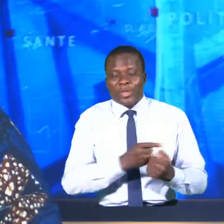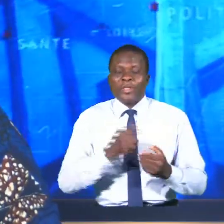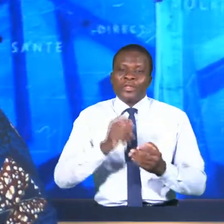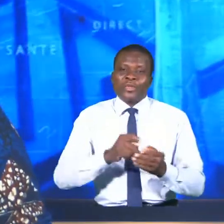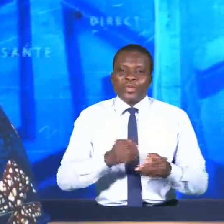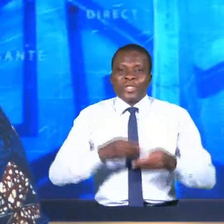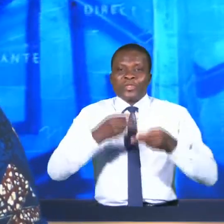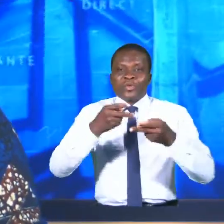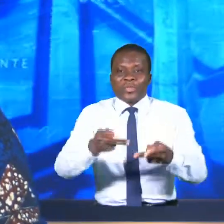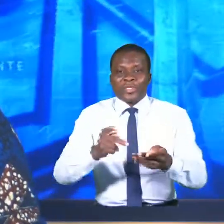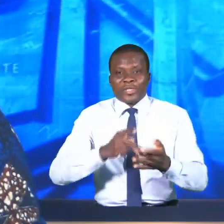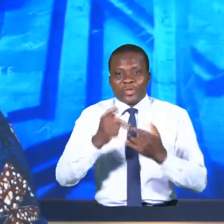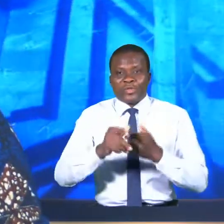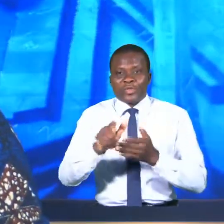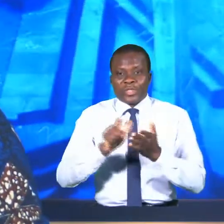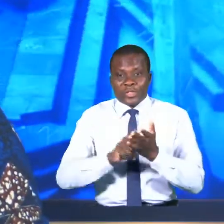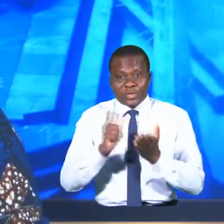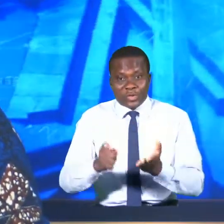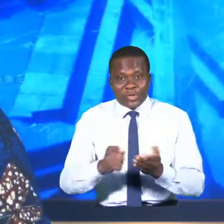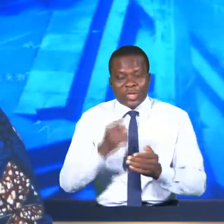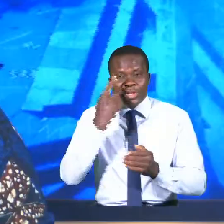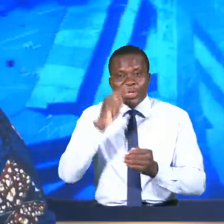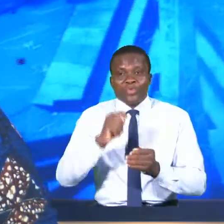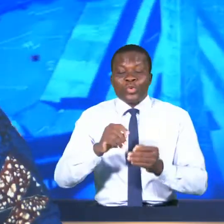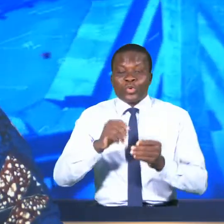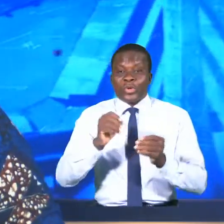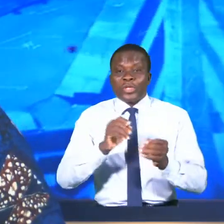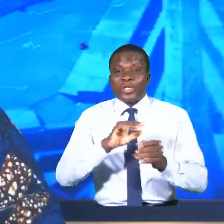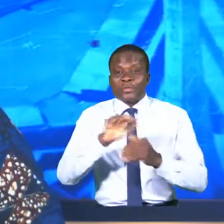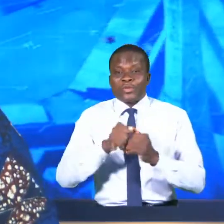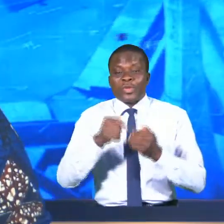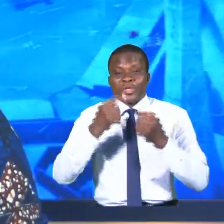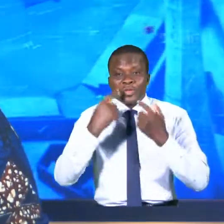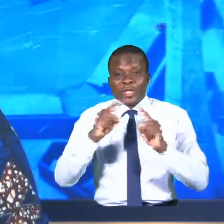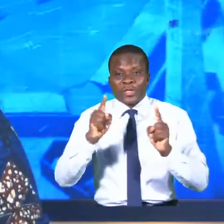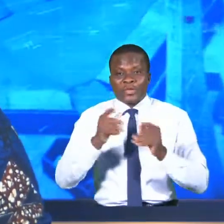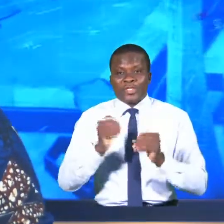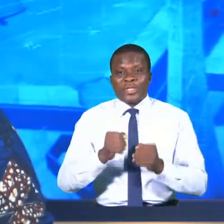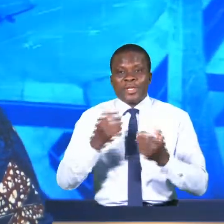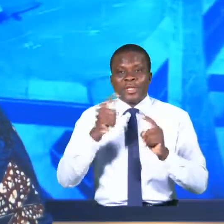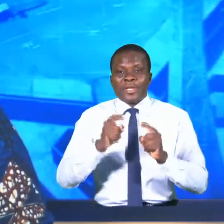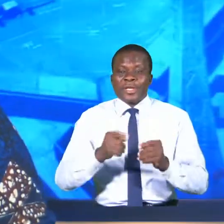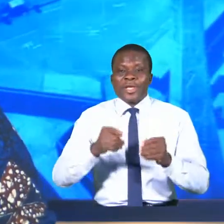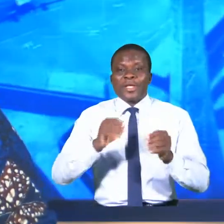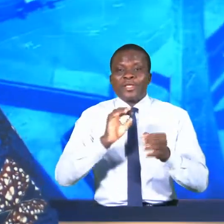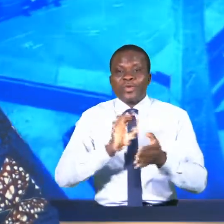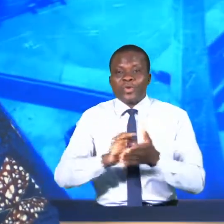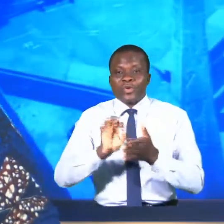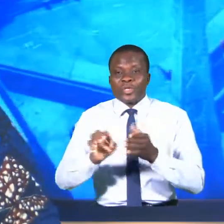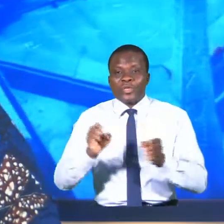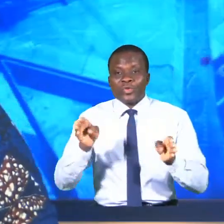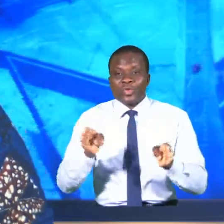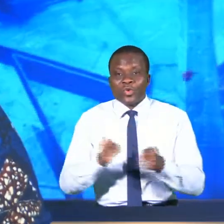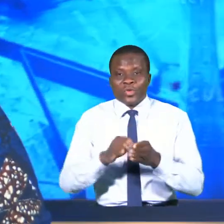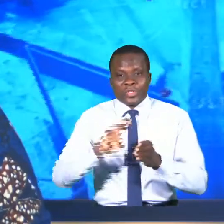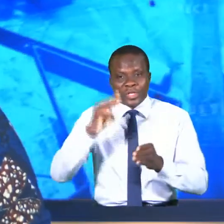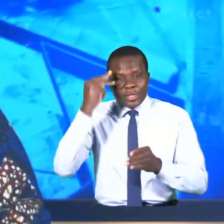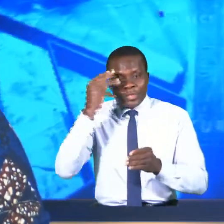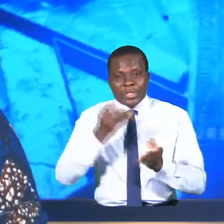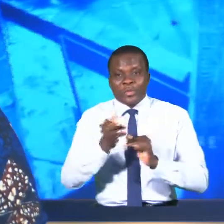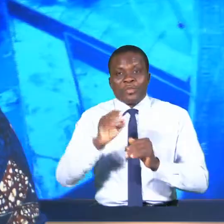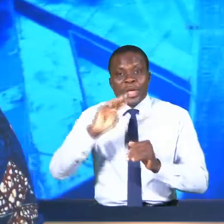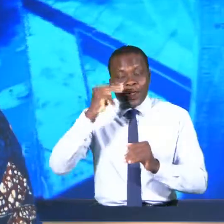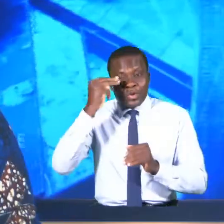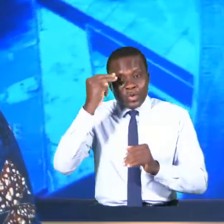loi pour changer la législation en vigueur. L'annonce a été faite lors du compte-rendu du Conseil des ministres par Gabriel